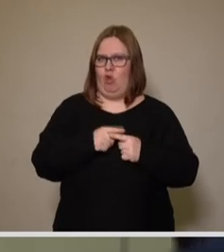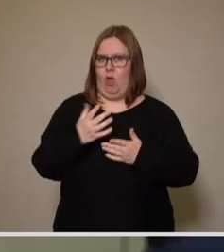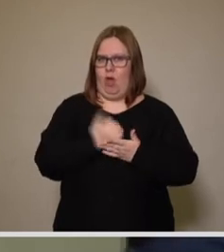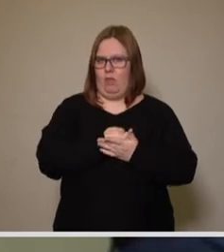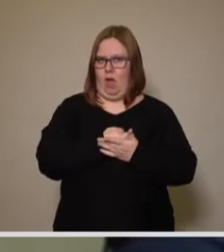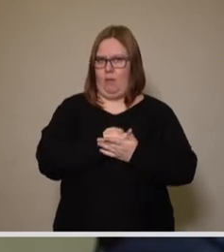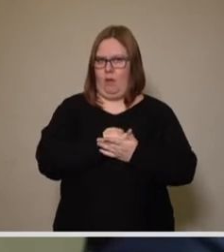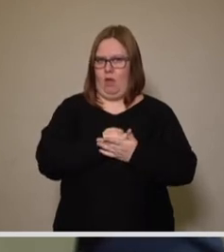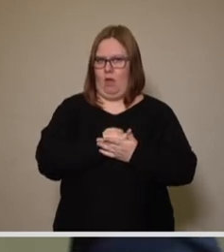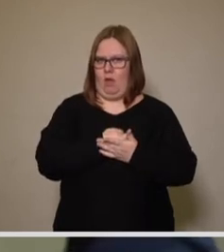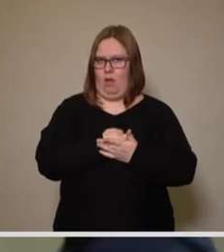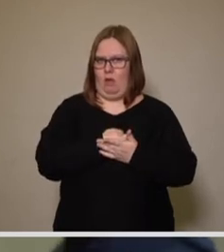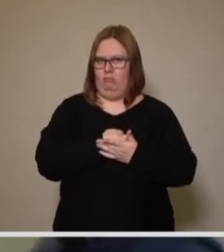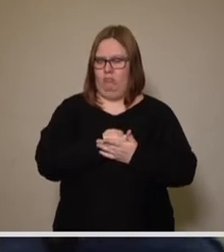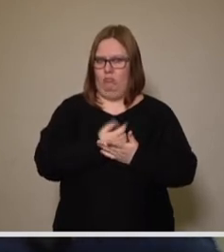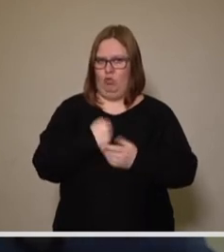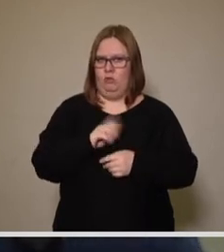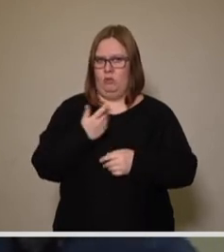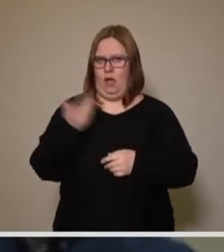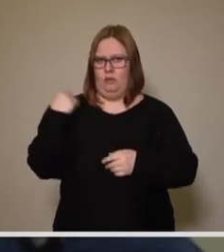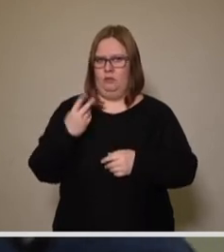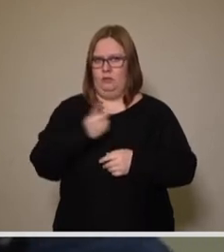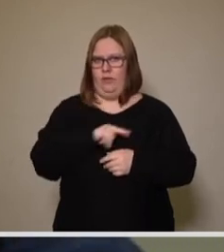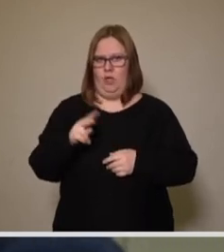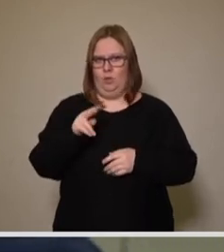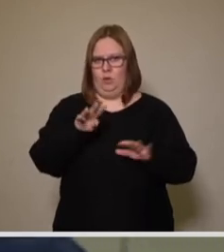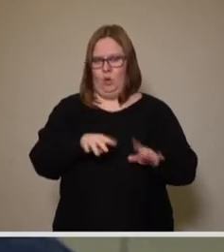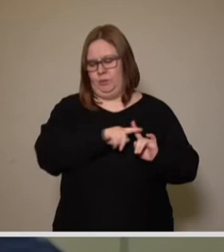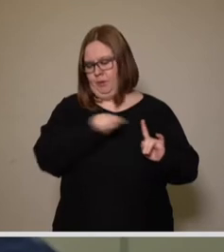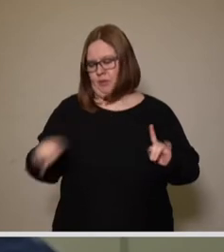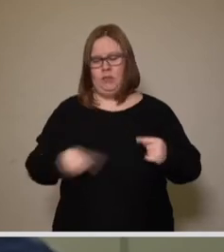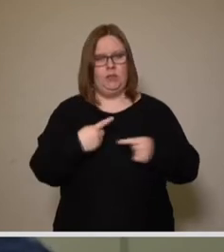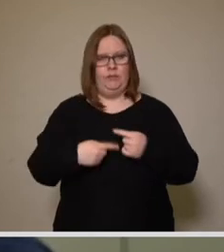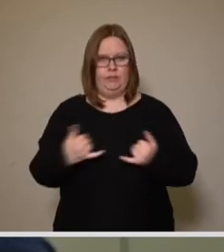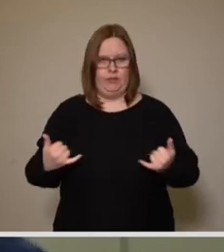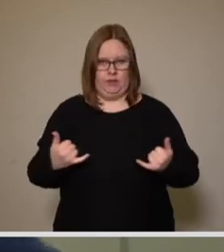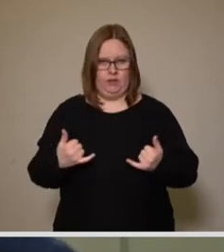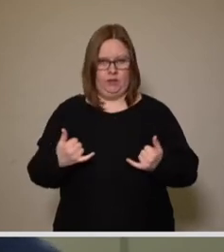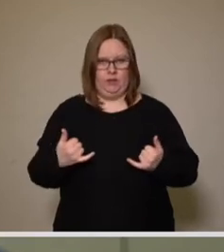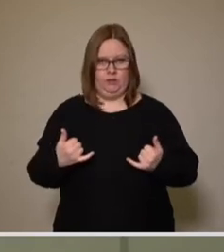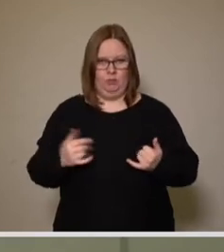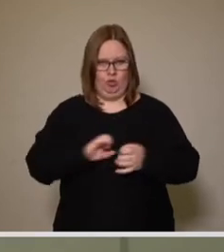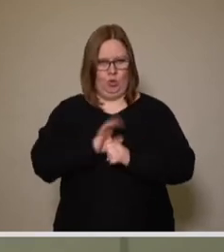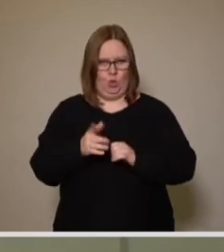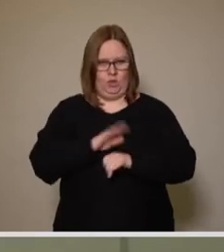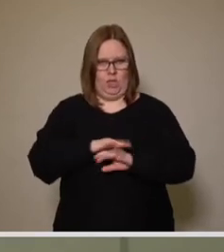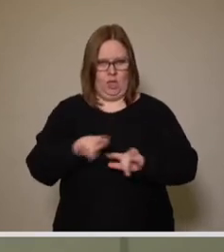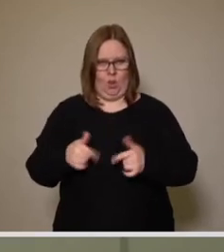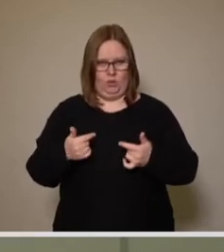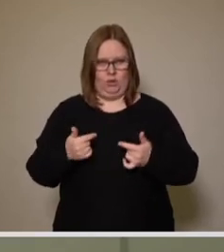der Landeshauptstadt Dresden insgesamt seit dem vierten Quartal 2019 entwickelt, also dann im Beginn der Corona-Zeit?